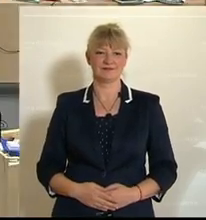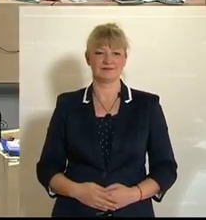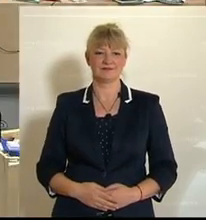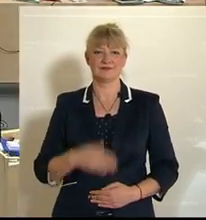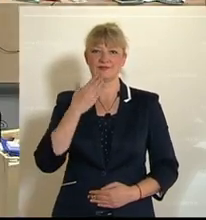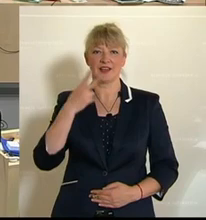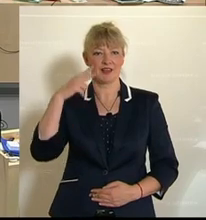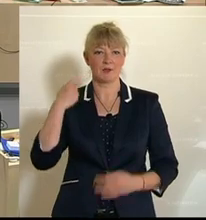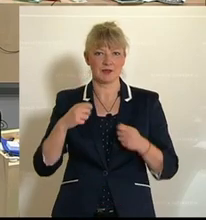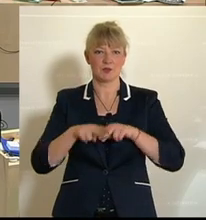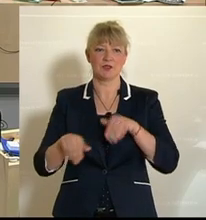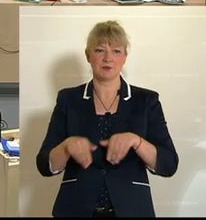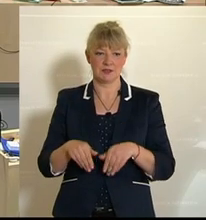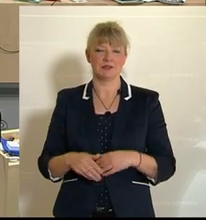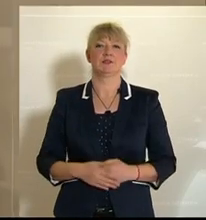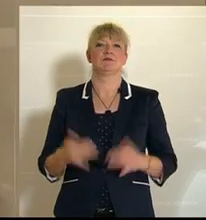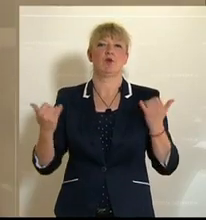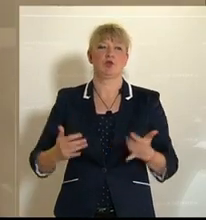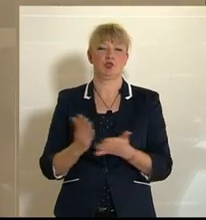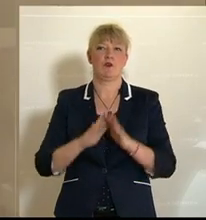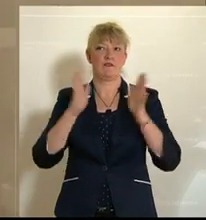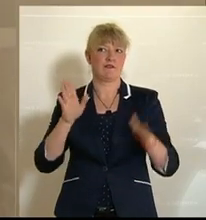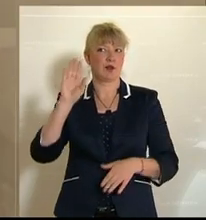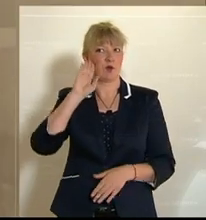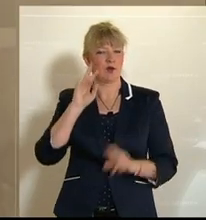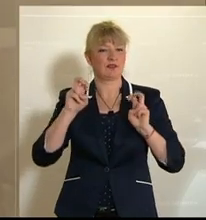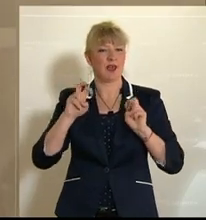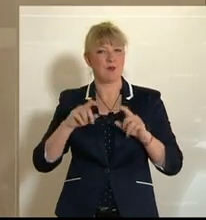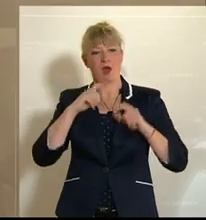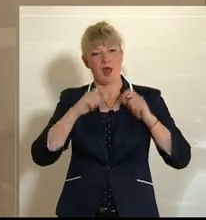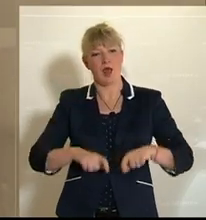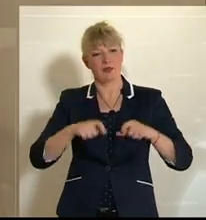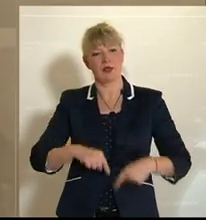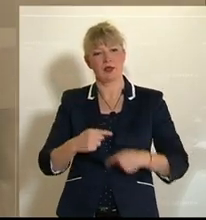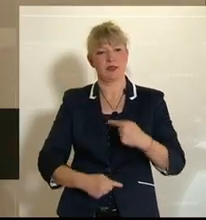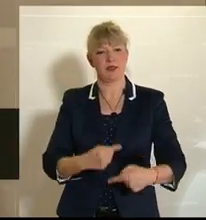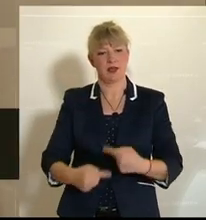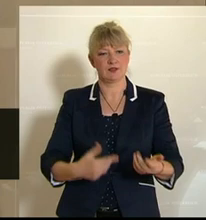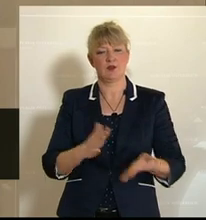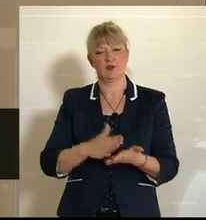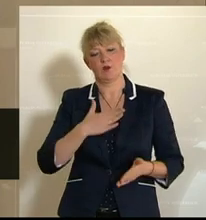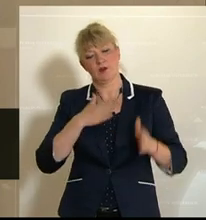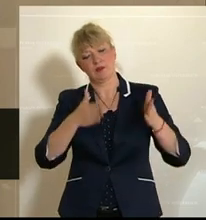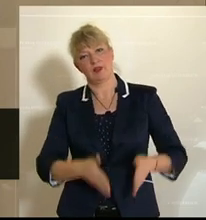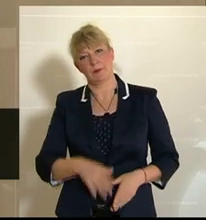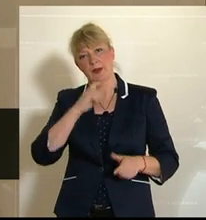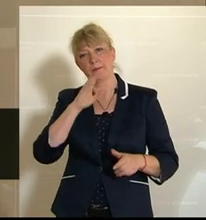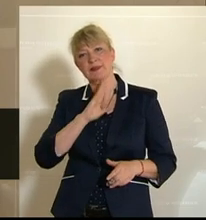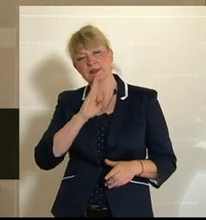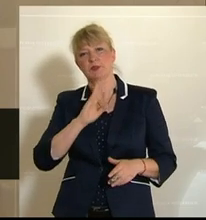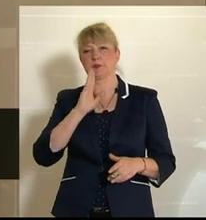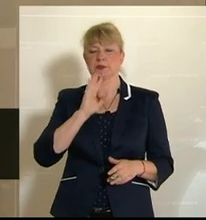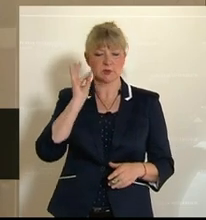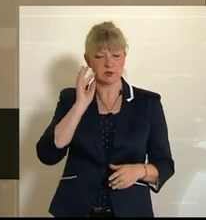Danke, Herr Präsident, Herr Bundesminister. Wir haben heute schon viel gehört über die ältere Generation, wie unsere Pensionistinnen und Pensionisten. haben viel über die Pflege